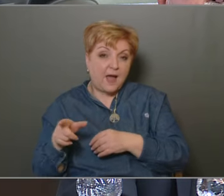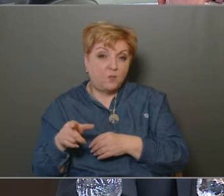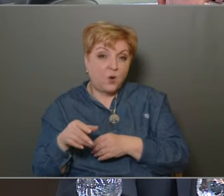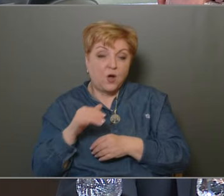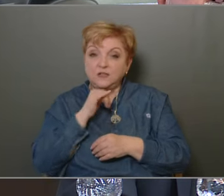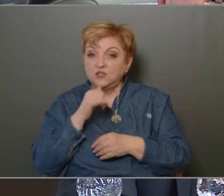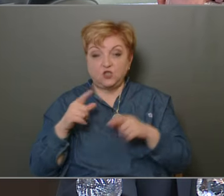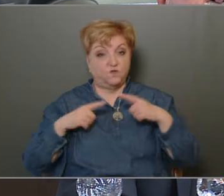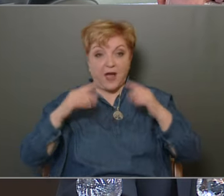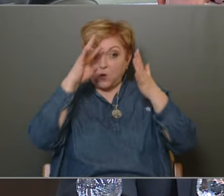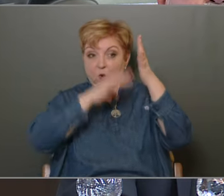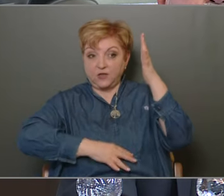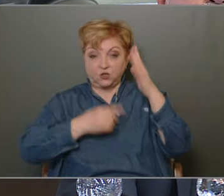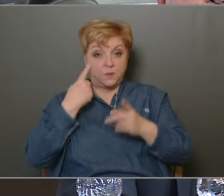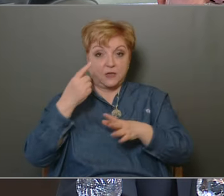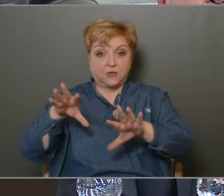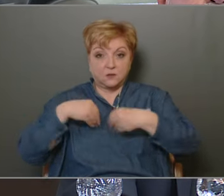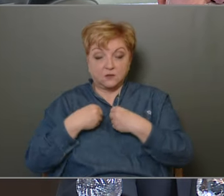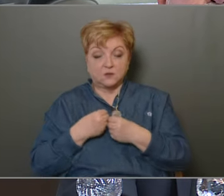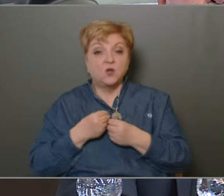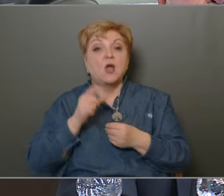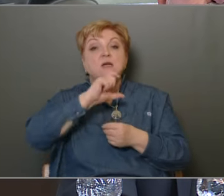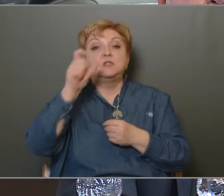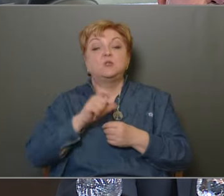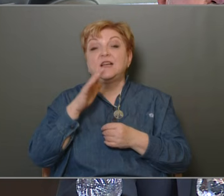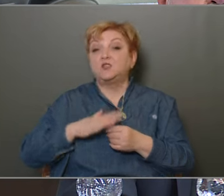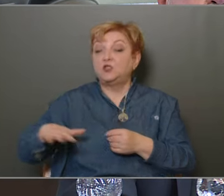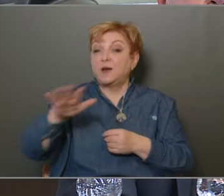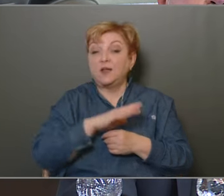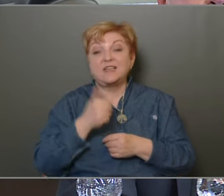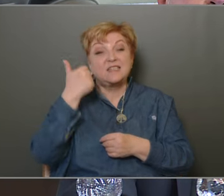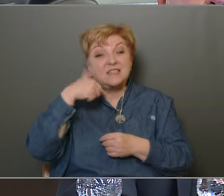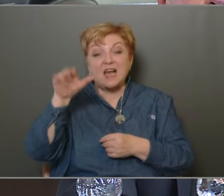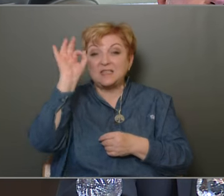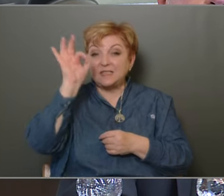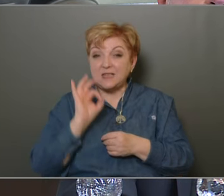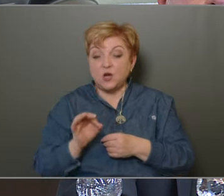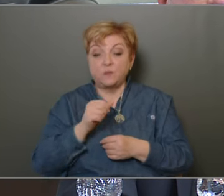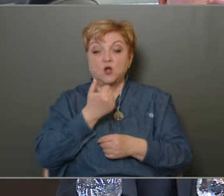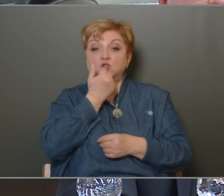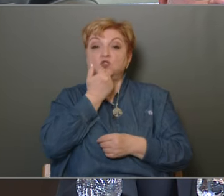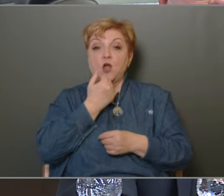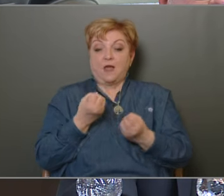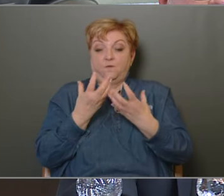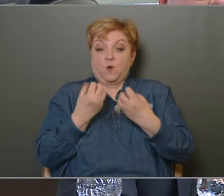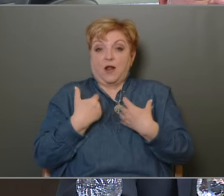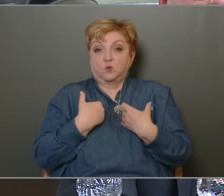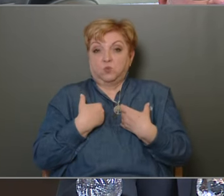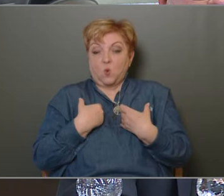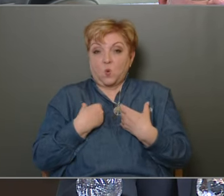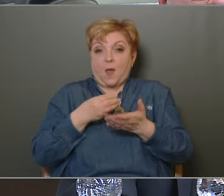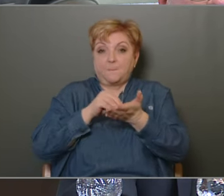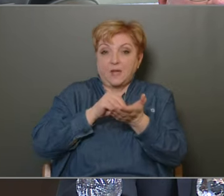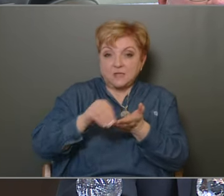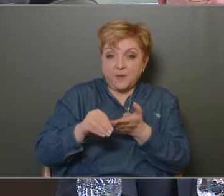nincsen várólista mindenkit el tudunk látni. A szociális területen 100%-ban saját forrásból biztosítottuk a